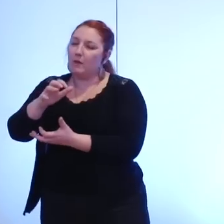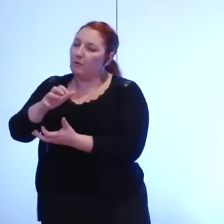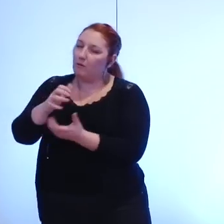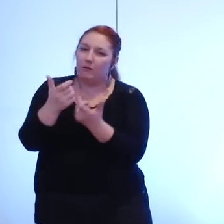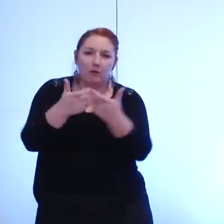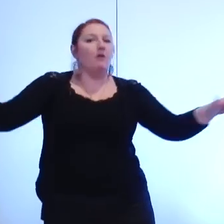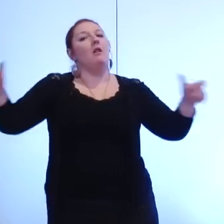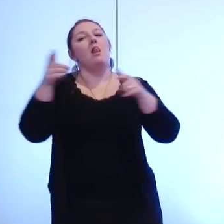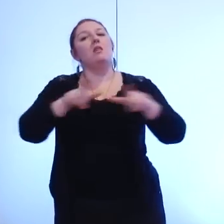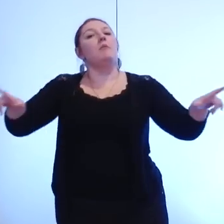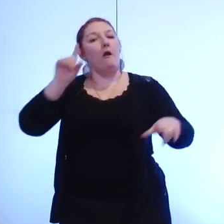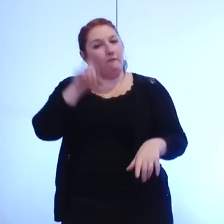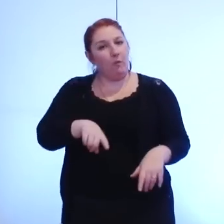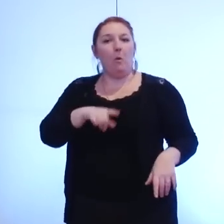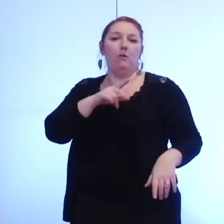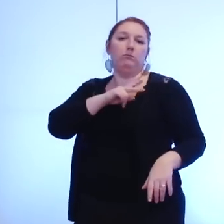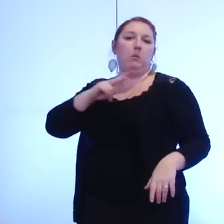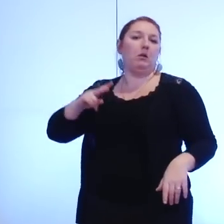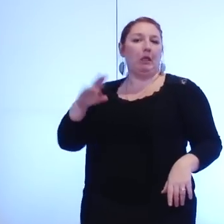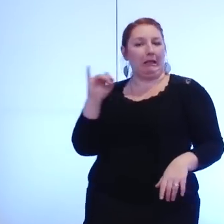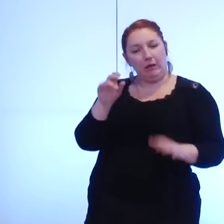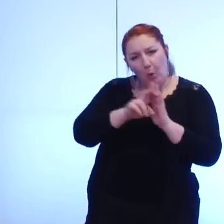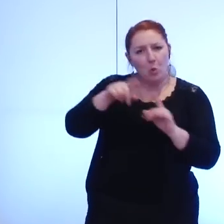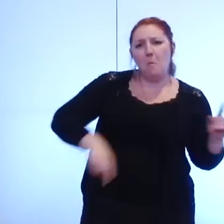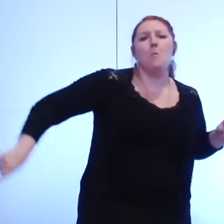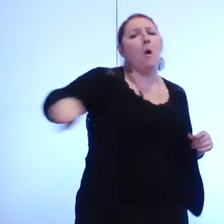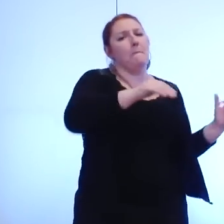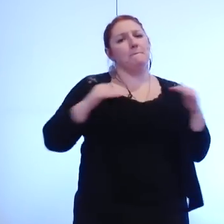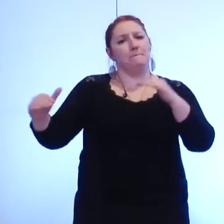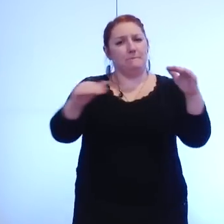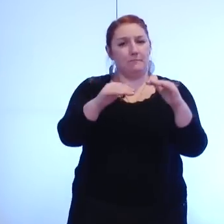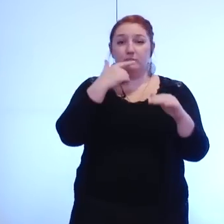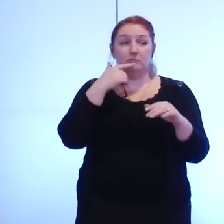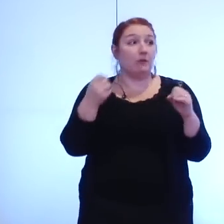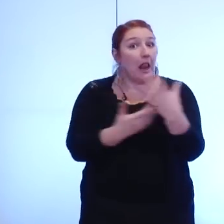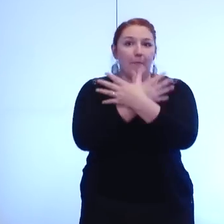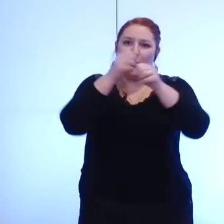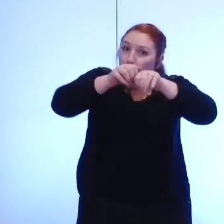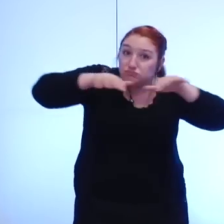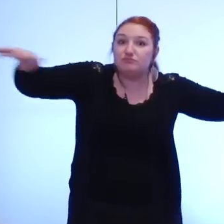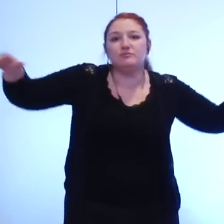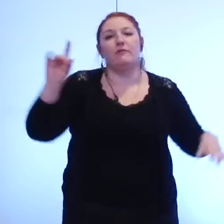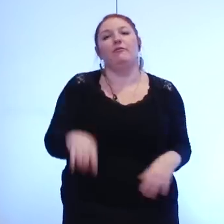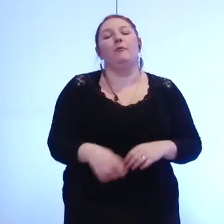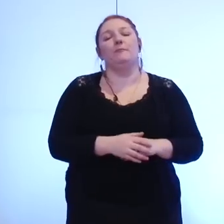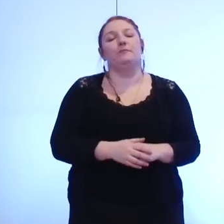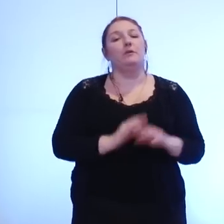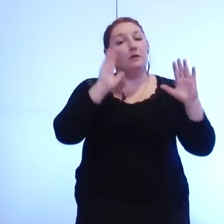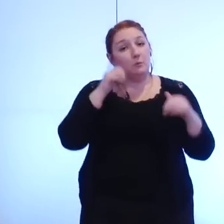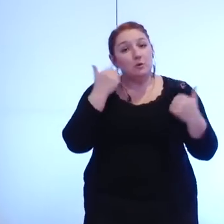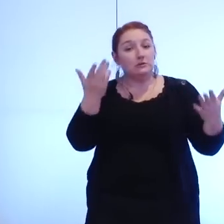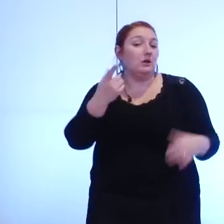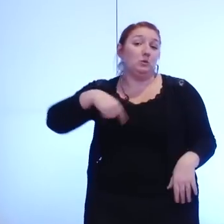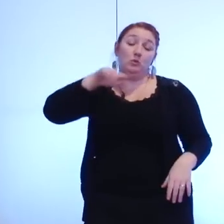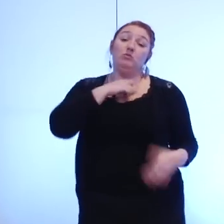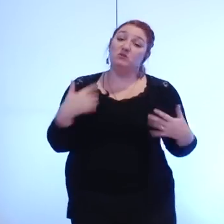propriété collective de tous les Grenoblois et devenir celle de tous les habitants de la métro à ce titre nous nous satisfaisons d'ores et déjà que